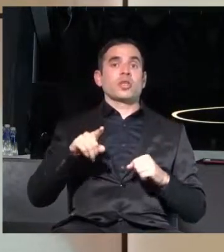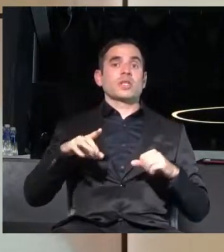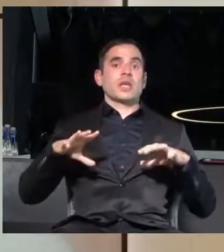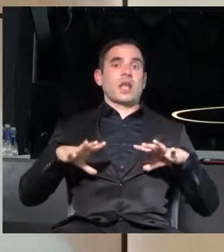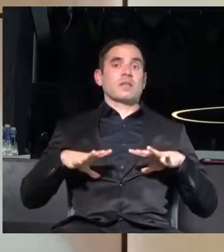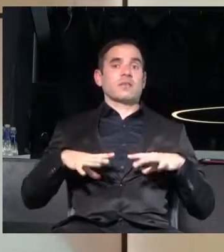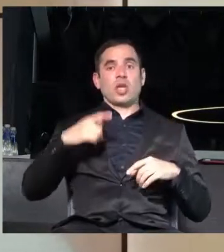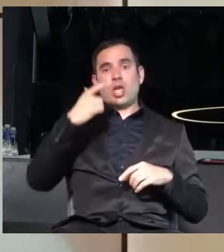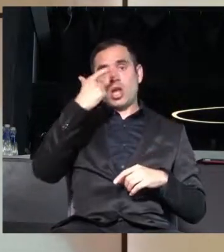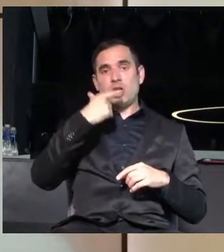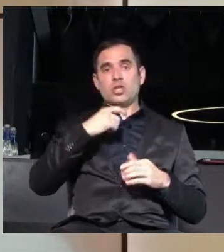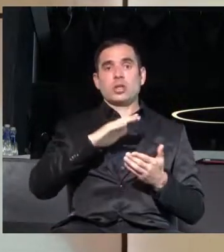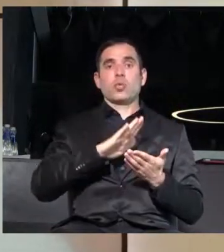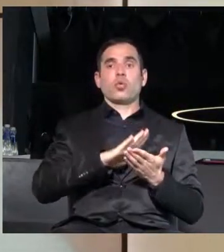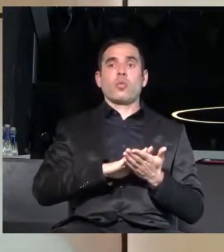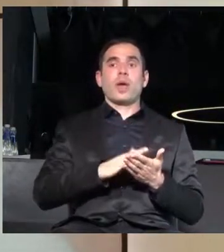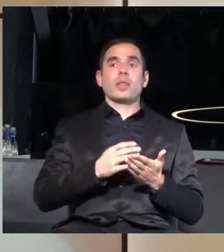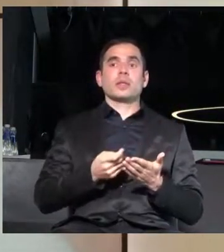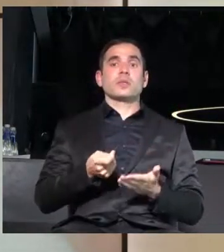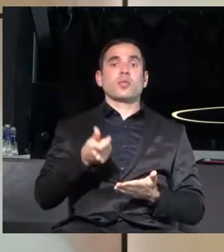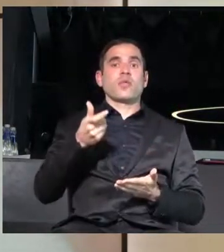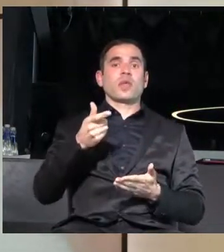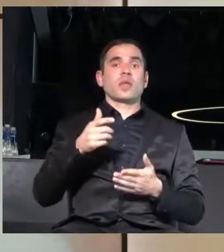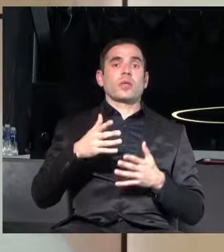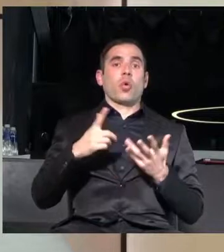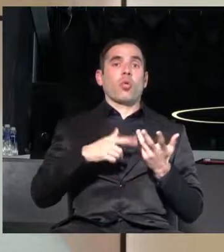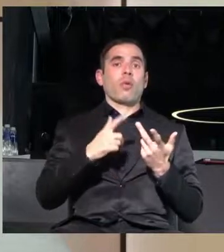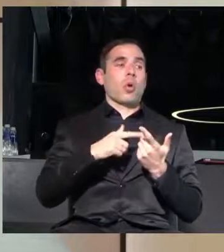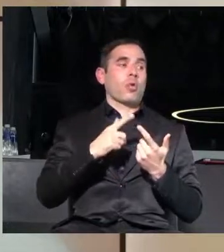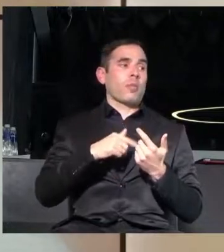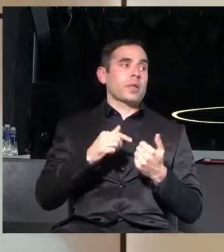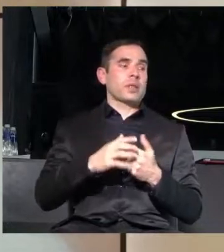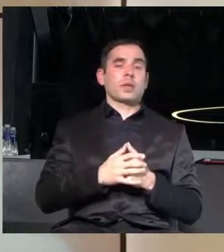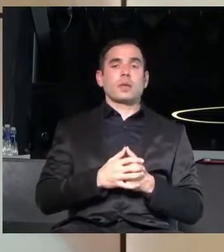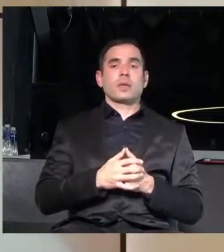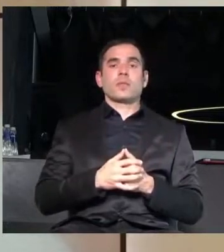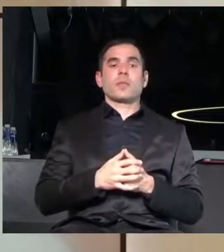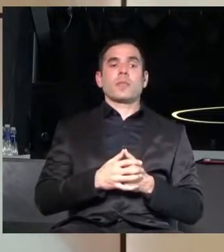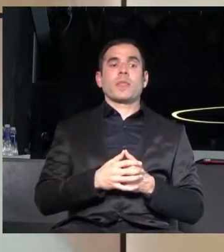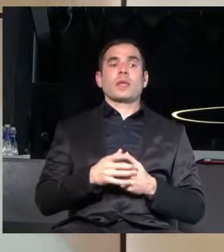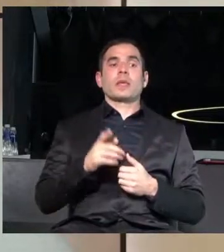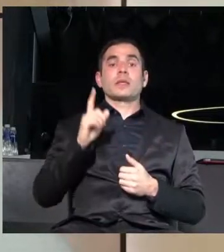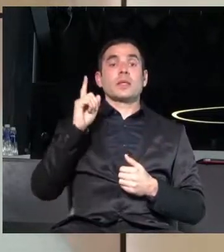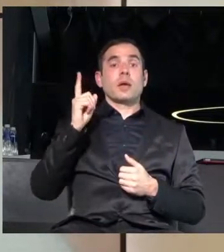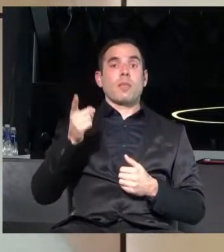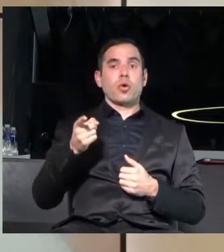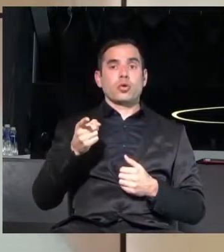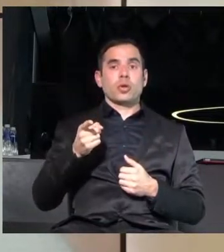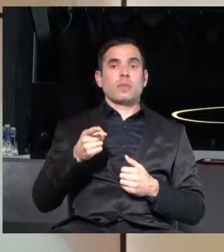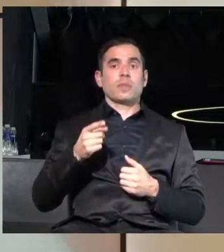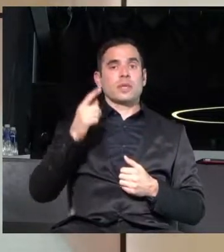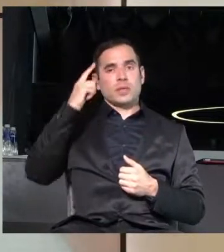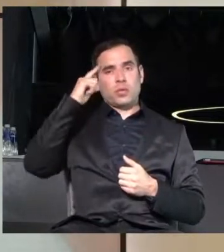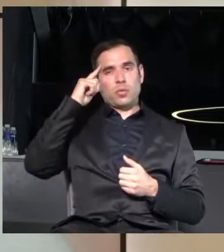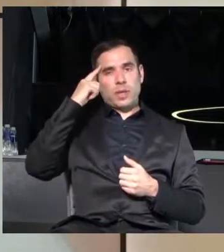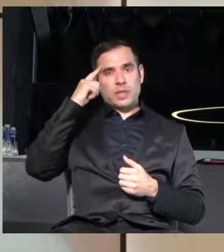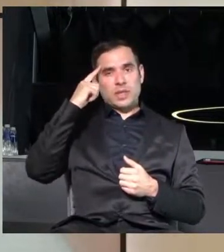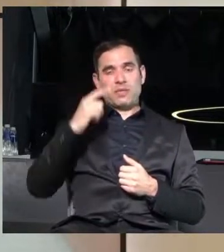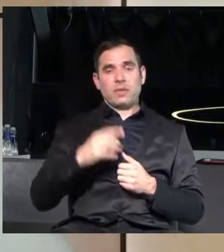личните документи се повдигнат толкова много пъти. И за да можем да си го представим,